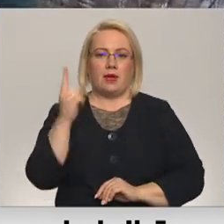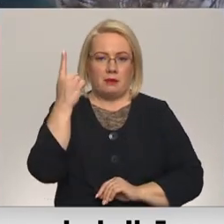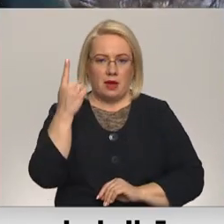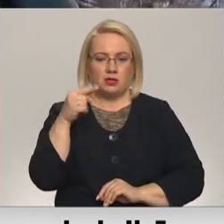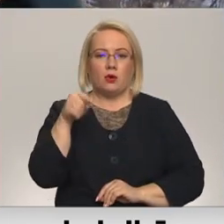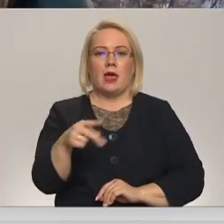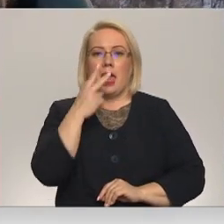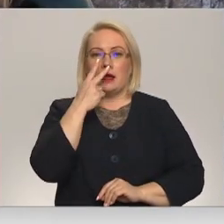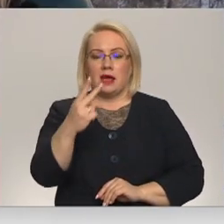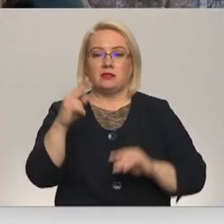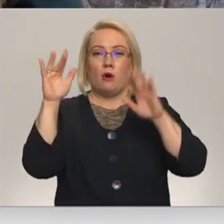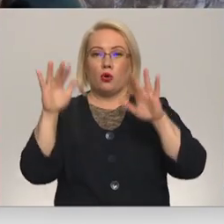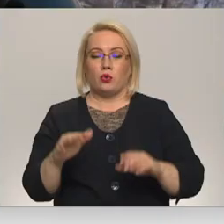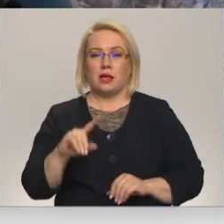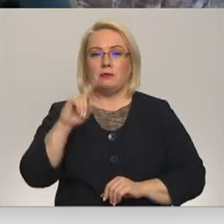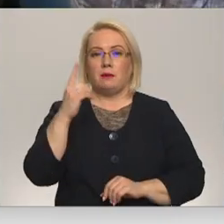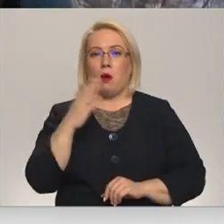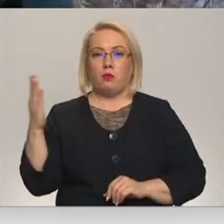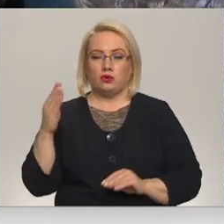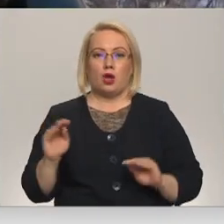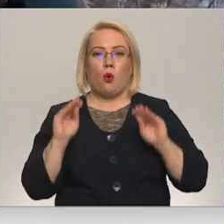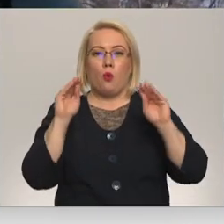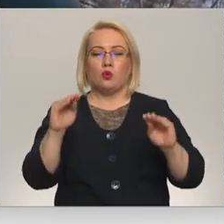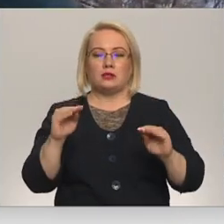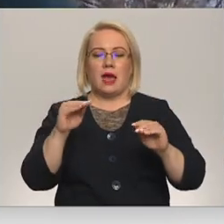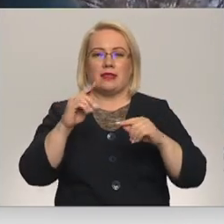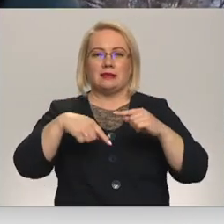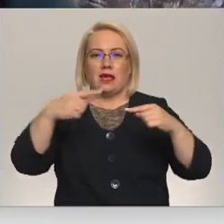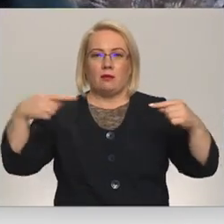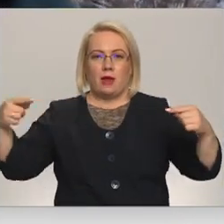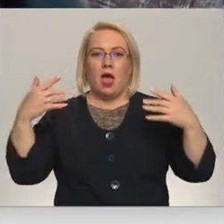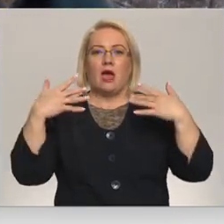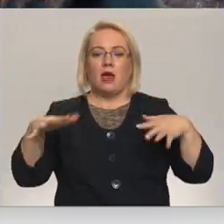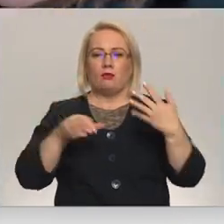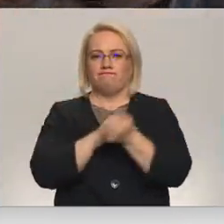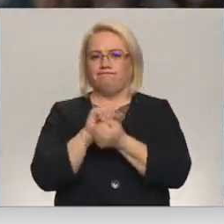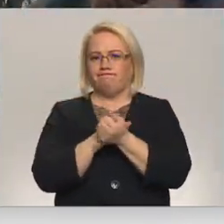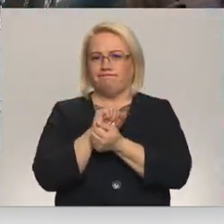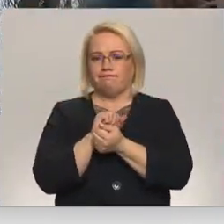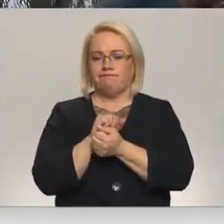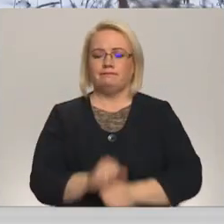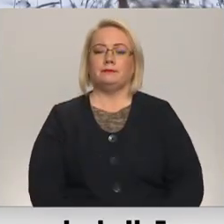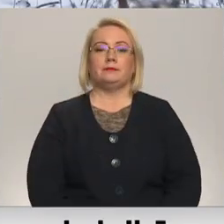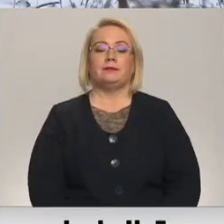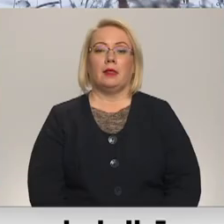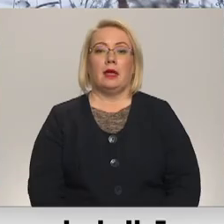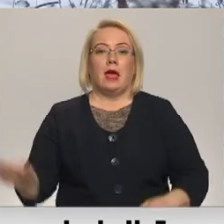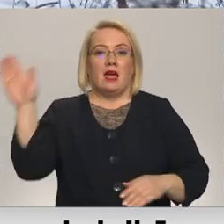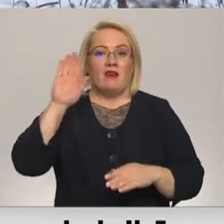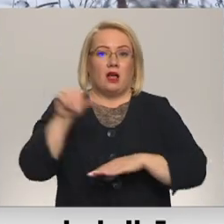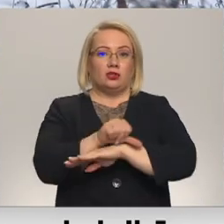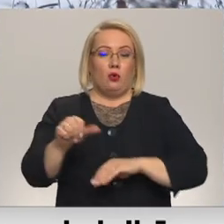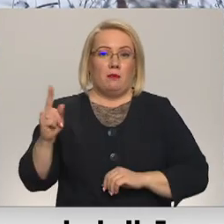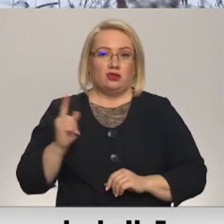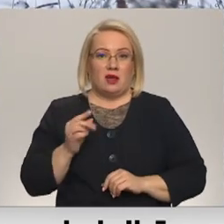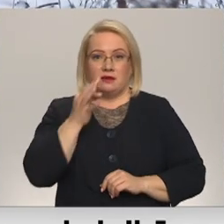ir redzams, ka rudens pirmajā pusē uzstādītās dzeloņstieplis jau ir pabojātas. Valsts robežsardzē